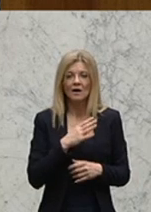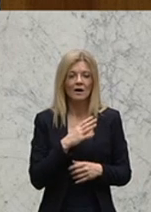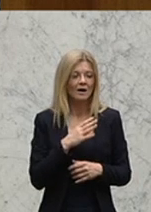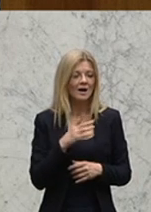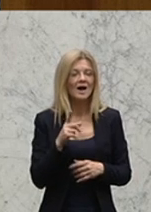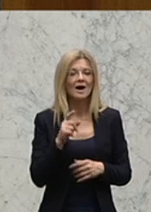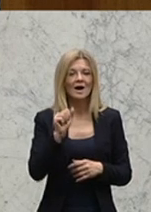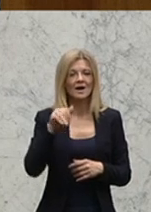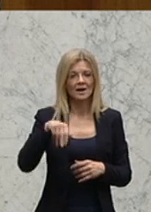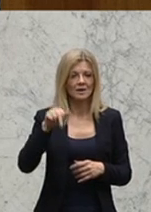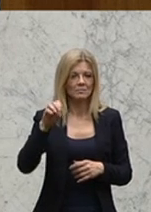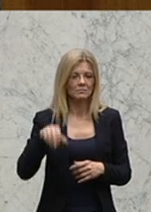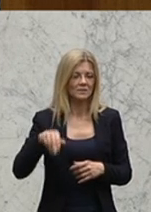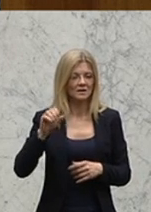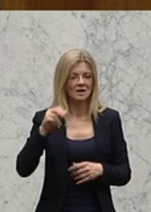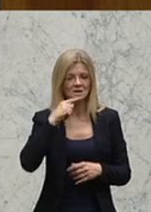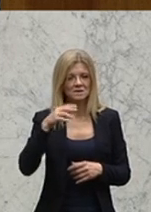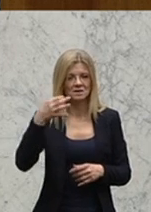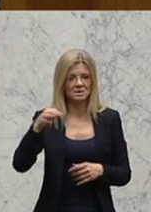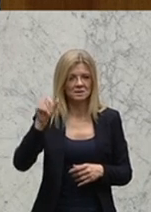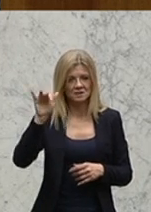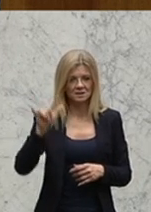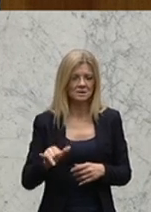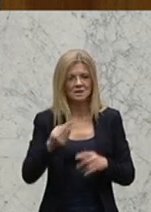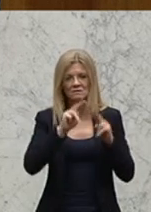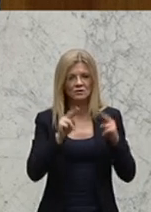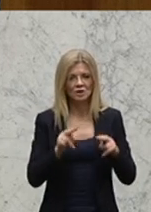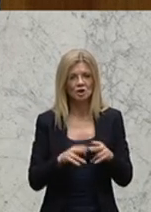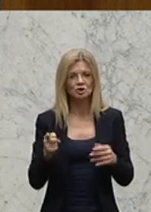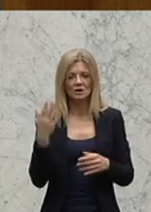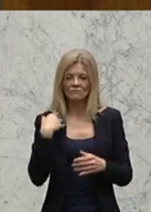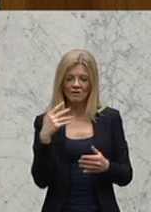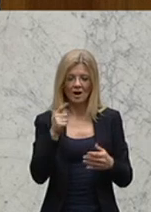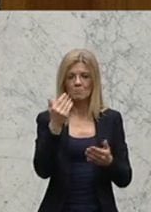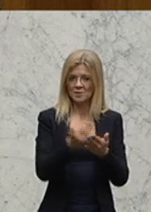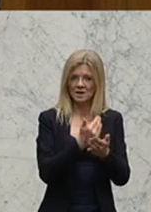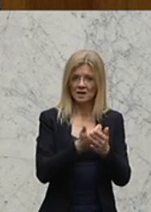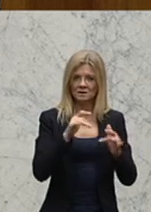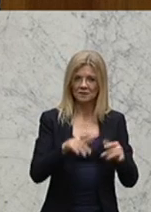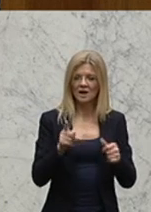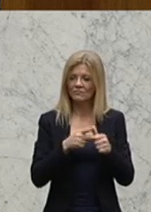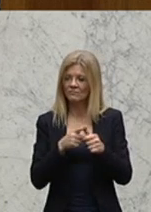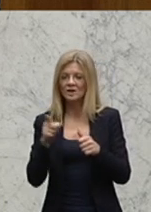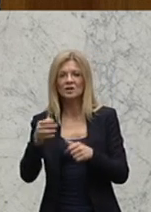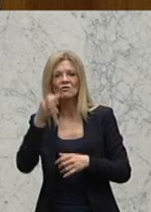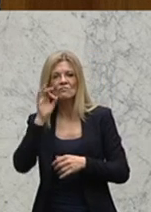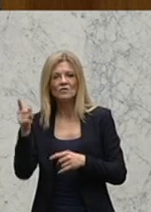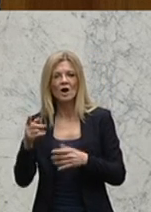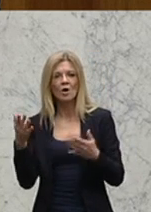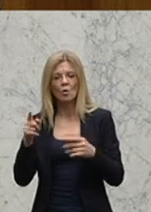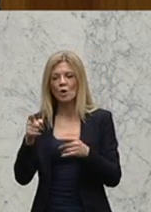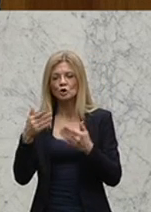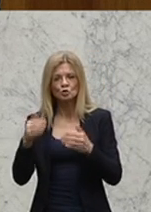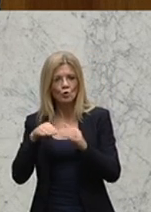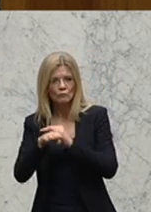festgestellt, dass Frauen, die auf der Flucht sind, auf ihren Routen, sexuelle Belästigung droht, körperliche Gewalt und auch Ausbeutung.